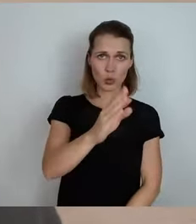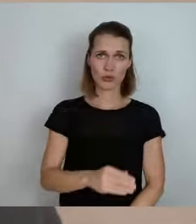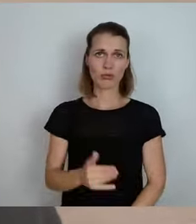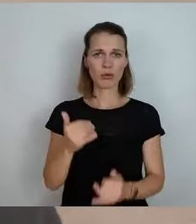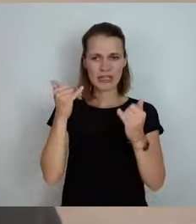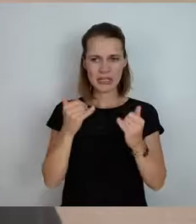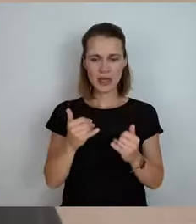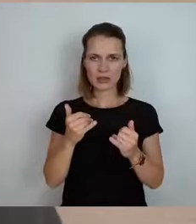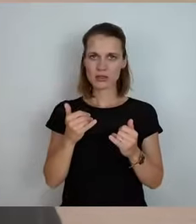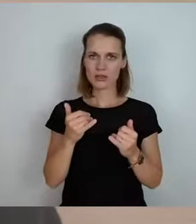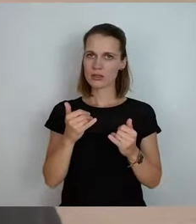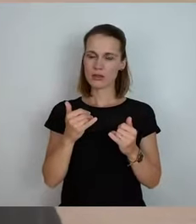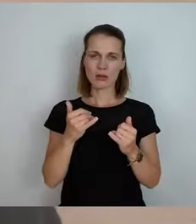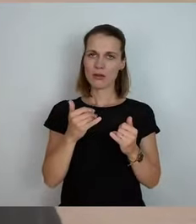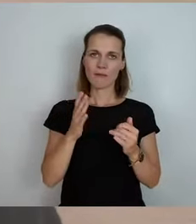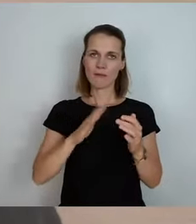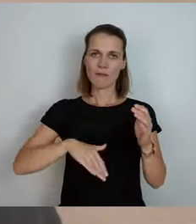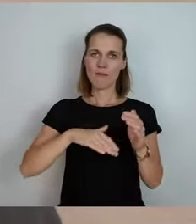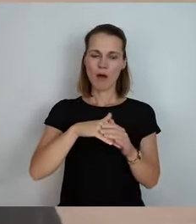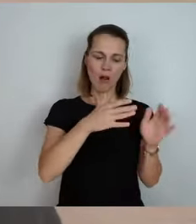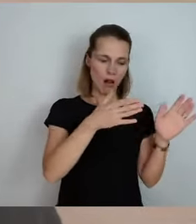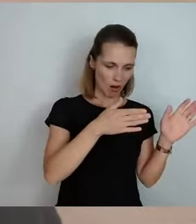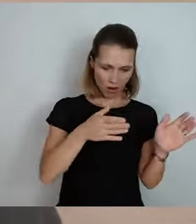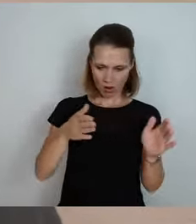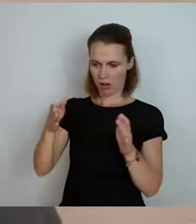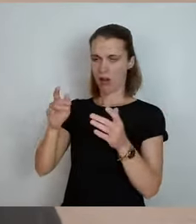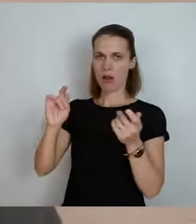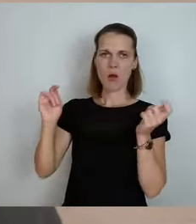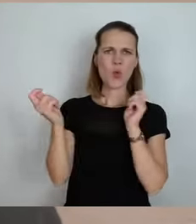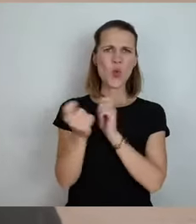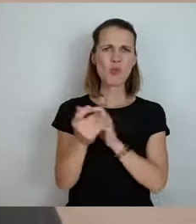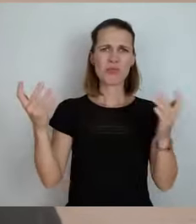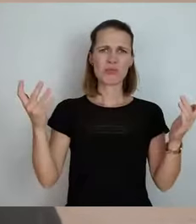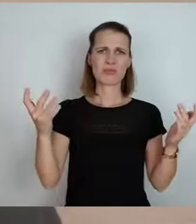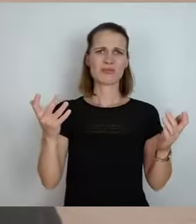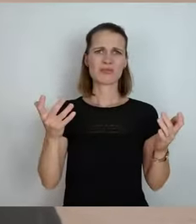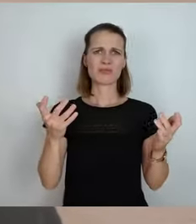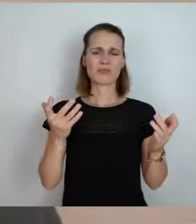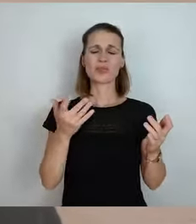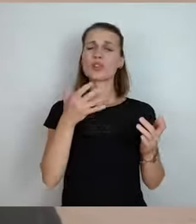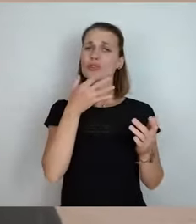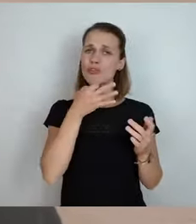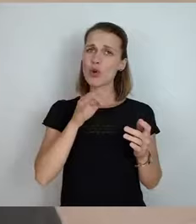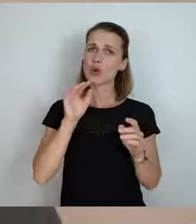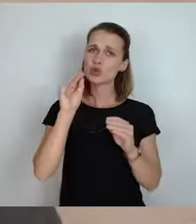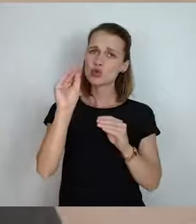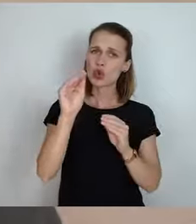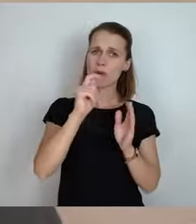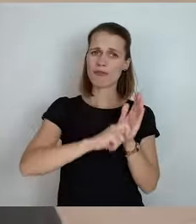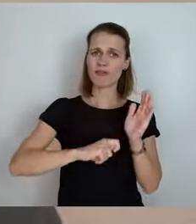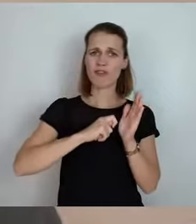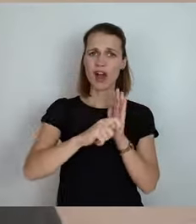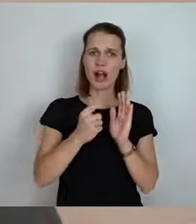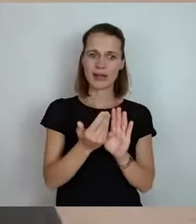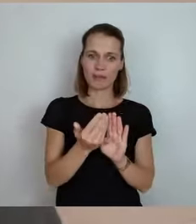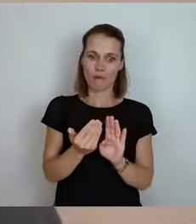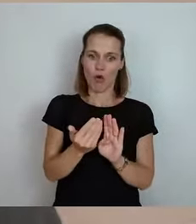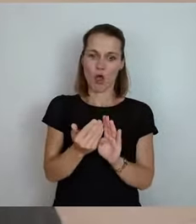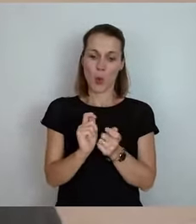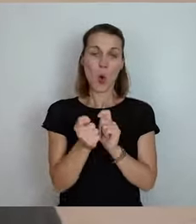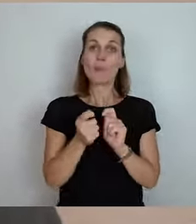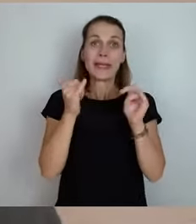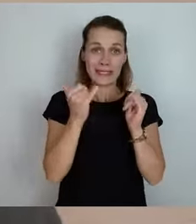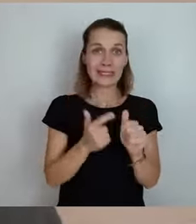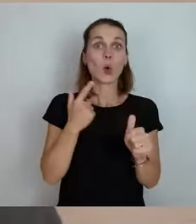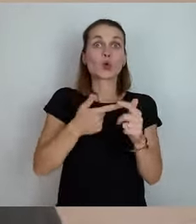verlassen hat. Und das wäre mir wichtig für kommende Wahlen, dass man nicht erst vorher kommt und sagt, wir machen jetzt das und das